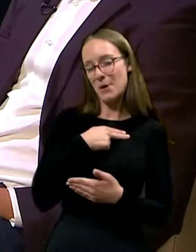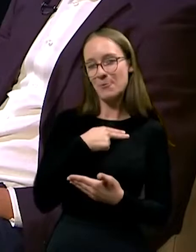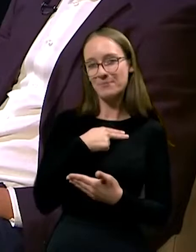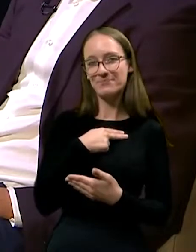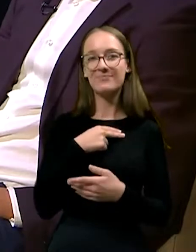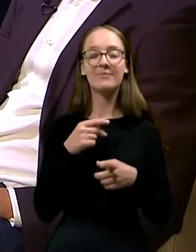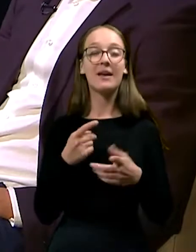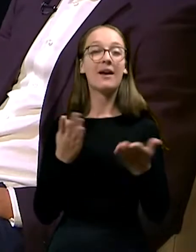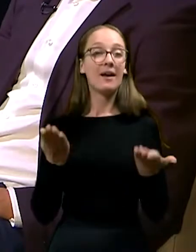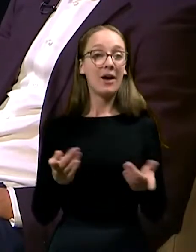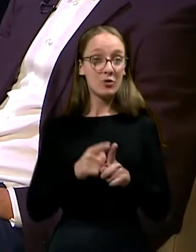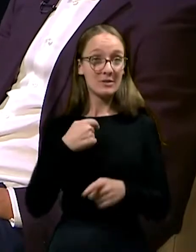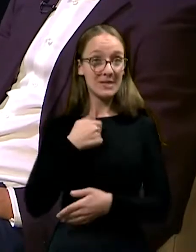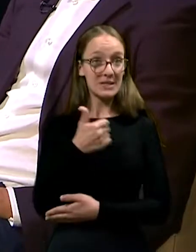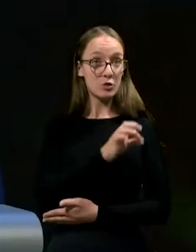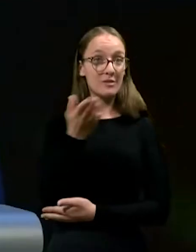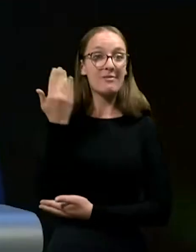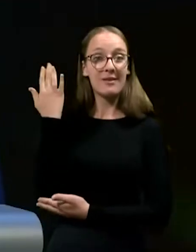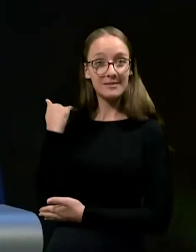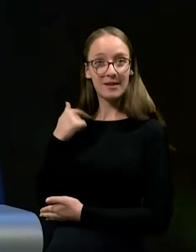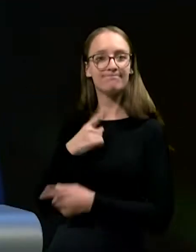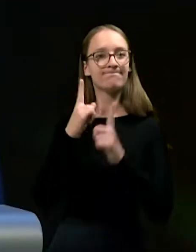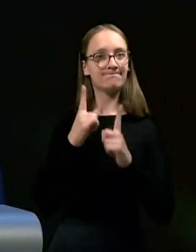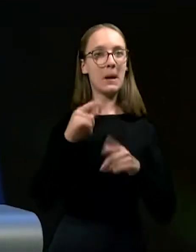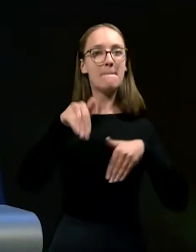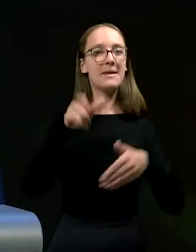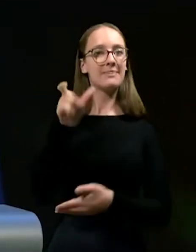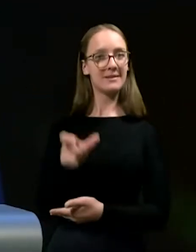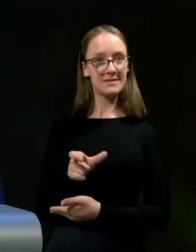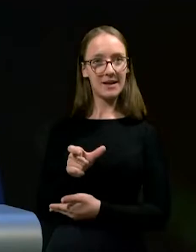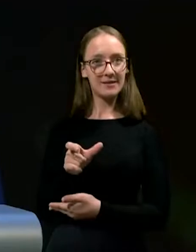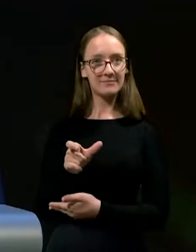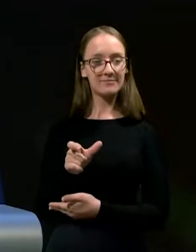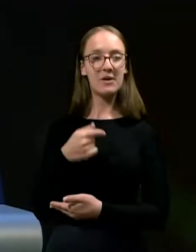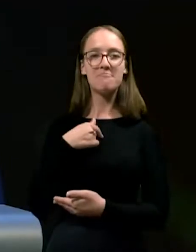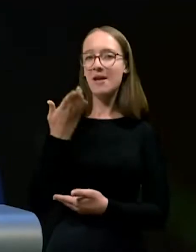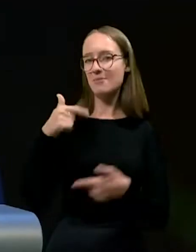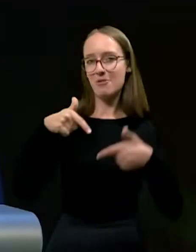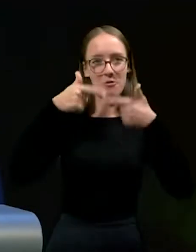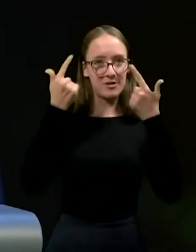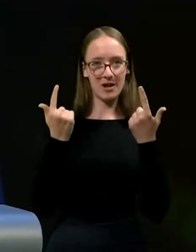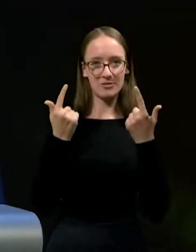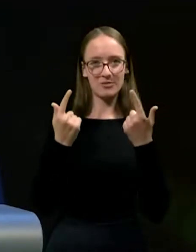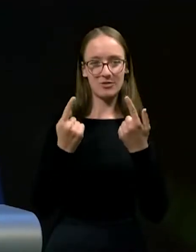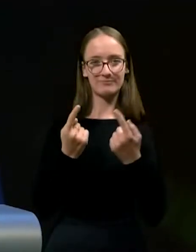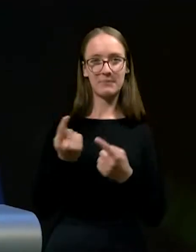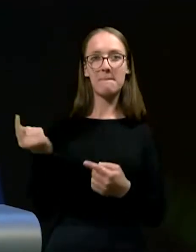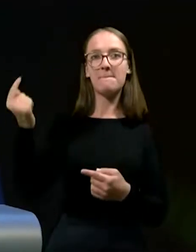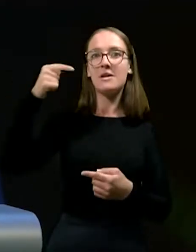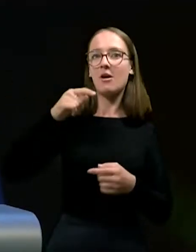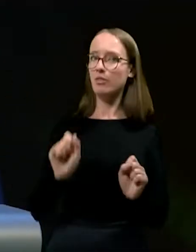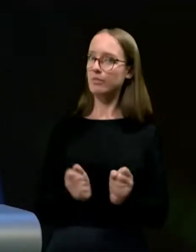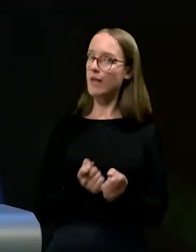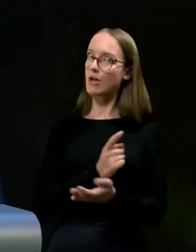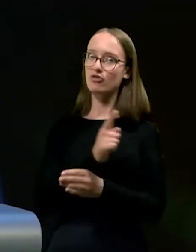Ko sem pred stotimi dnevi postal minister, mi je bilo jasno, da prihajajo težki časi.